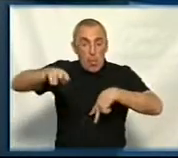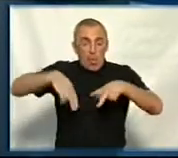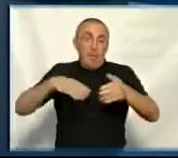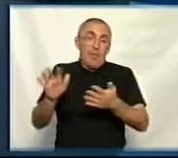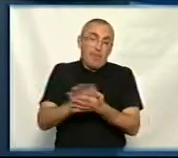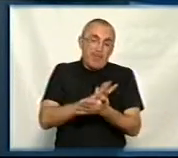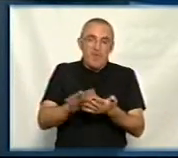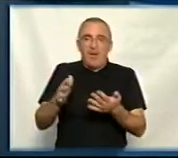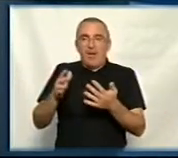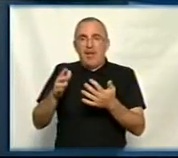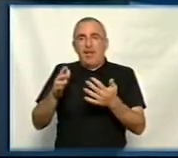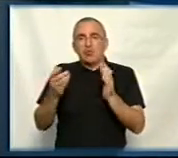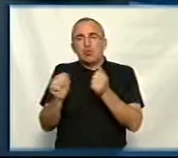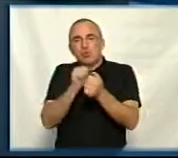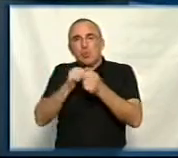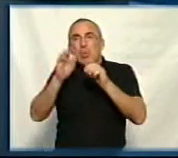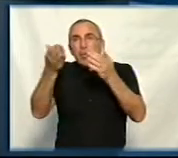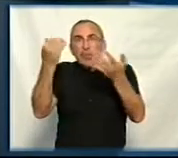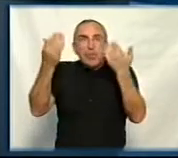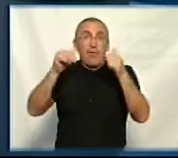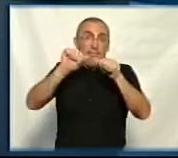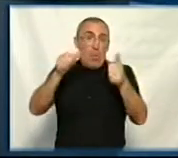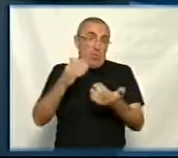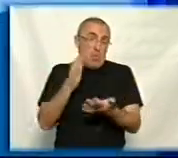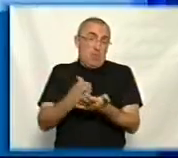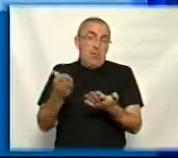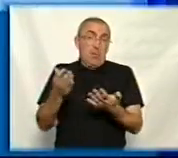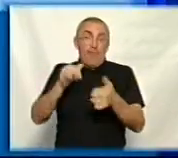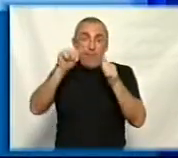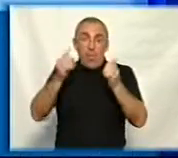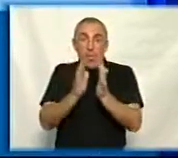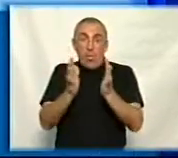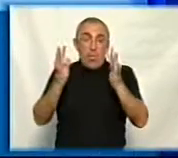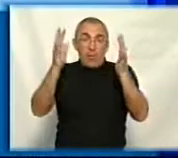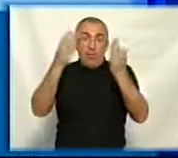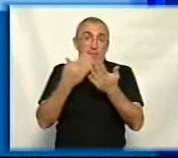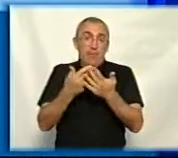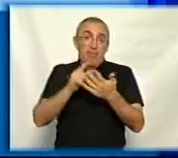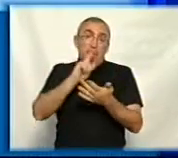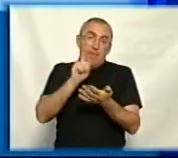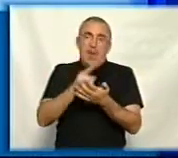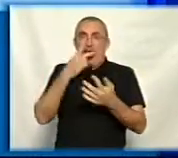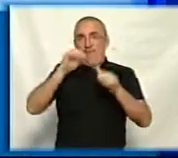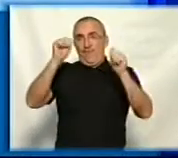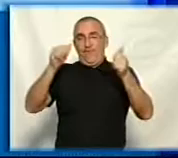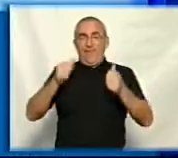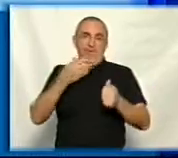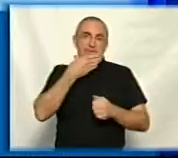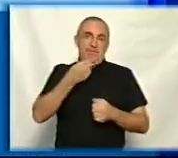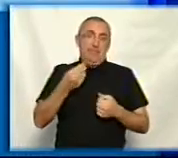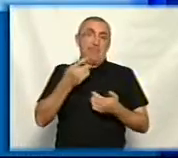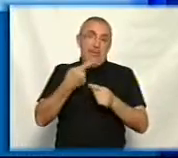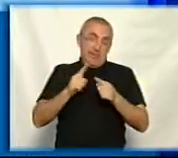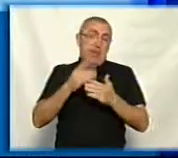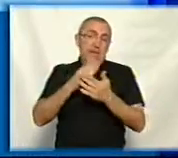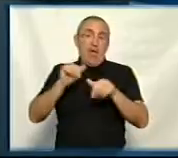прибрати сухі гілки нижні. Будь ласка, це ж і є формувальна обрізка. Це ж коли формується крона, яка має якийсь вигляд естетичний. Це ж і є